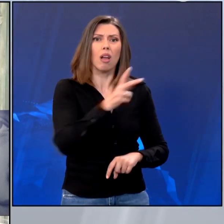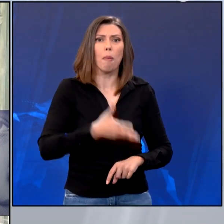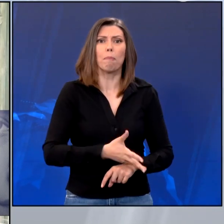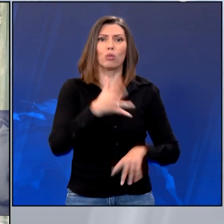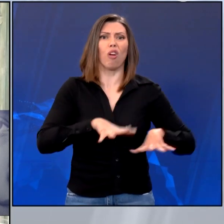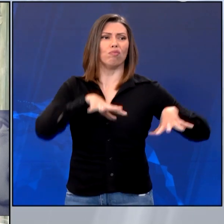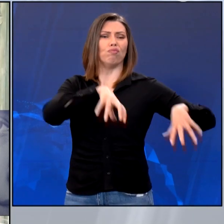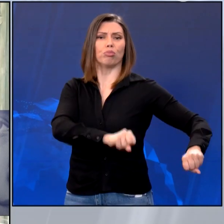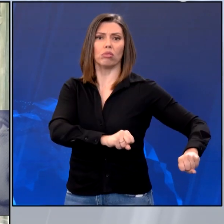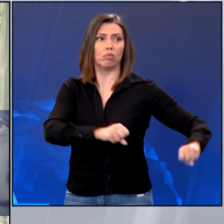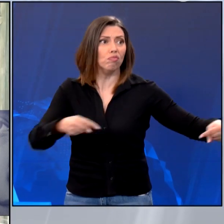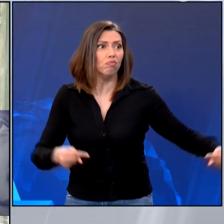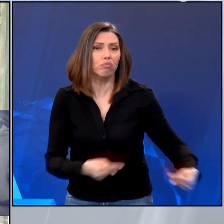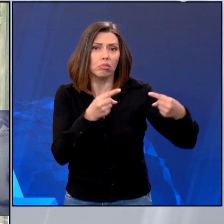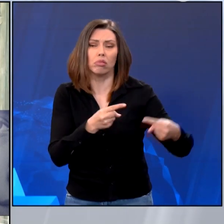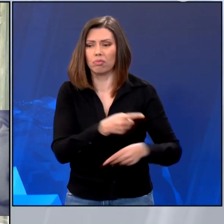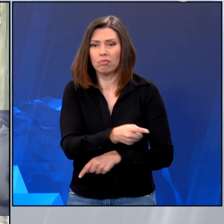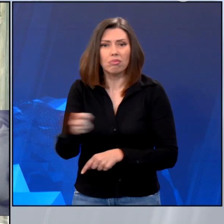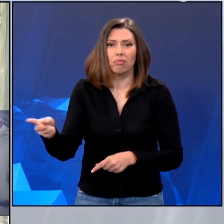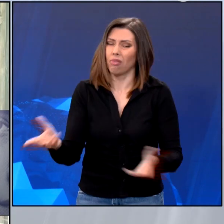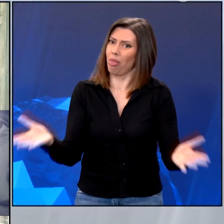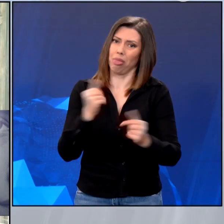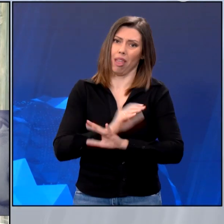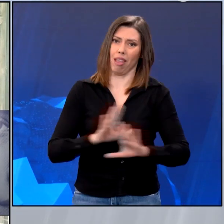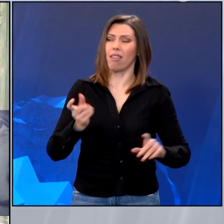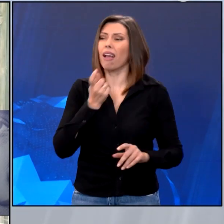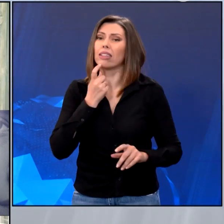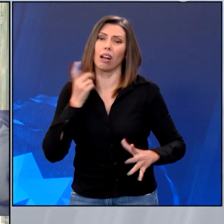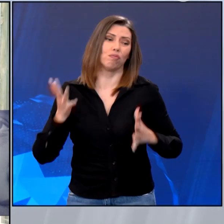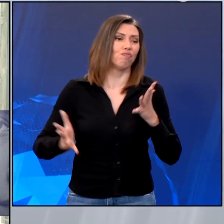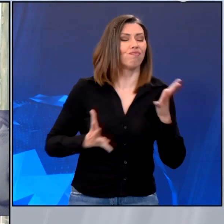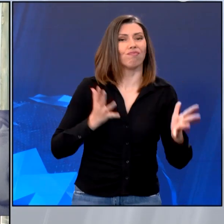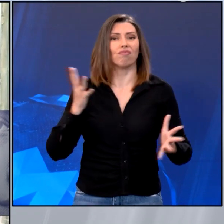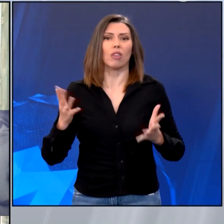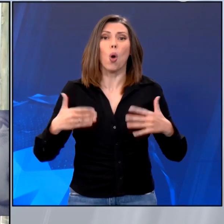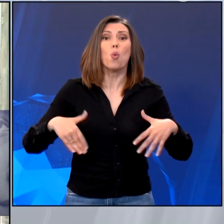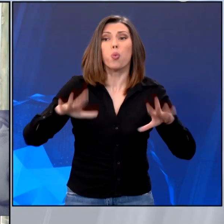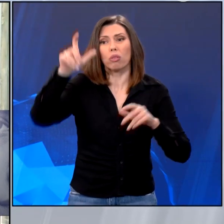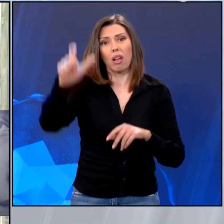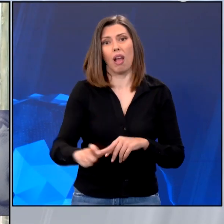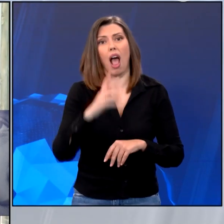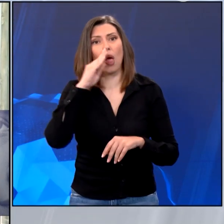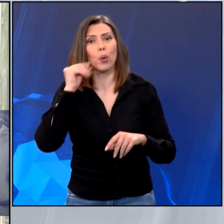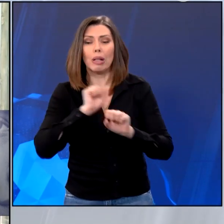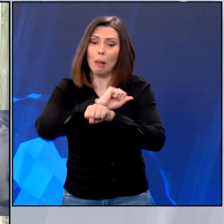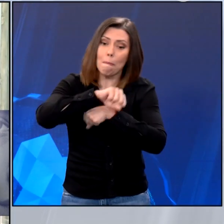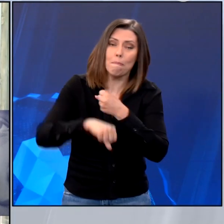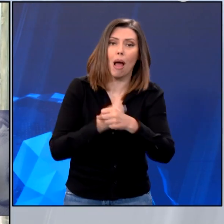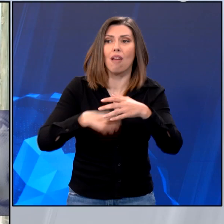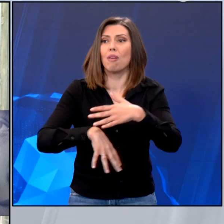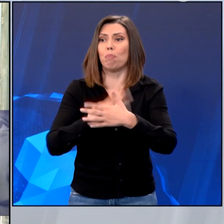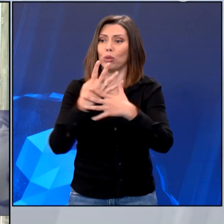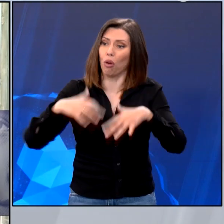εξιάσης του κ. Μητσοτάκη. Δεν είναι η λύση ούτε το lifestyle του κ. Κασελάκη ούτε η αναπαλαίωση ενός του